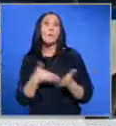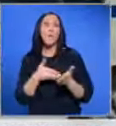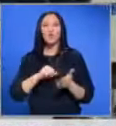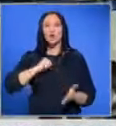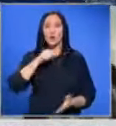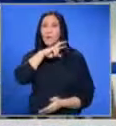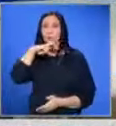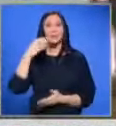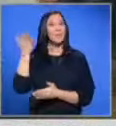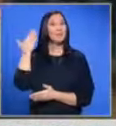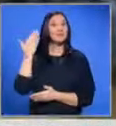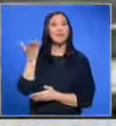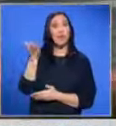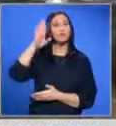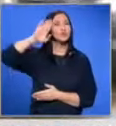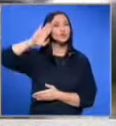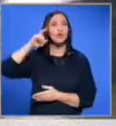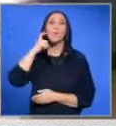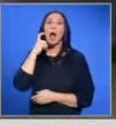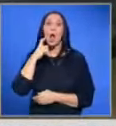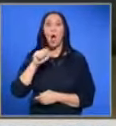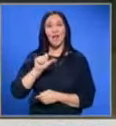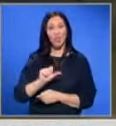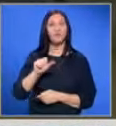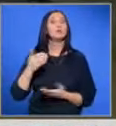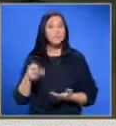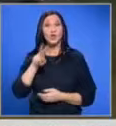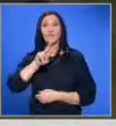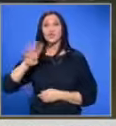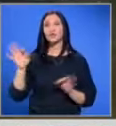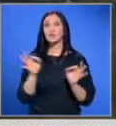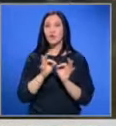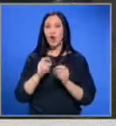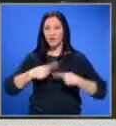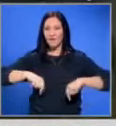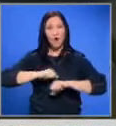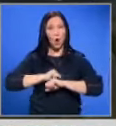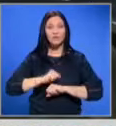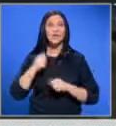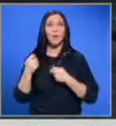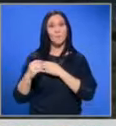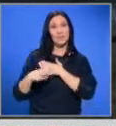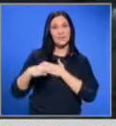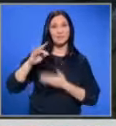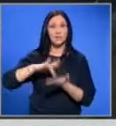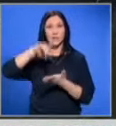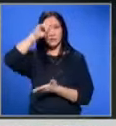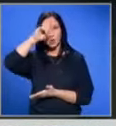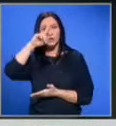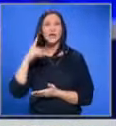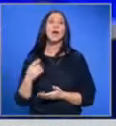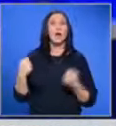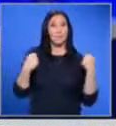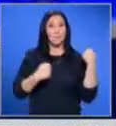Жалба в полицията на бившият негов служител Благой Андонов, че на 24 феврари в офиса на бизнесмена в центъра на столицата му бил